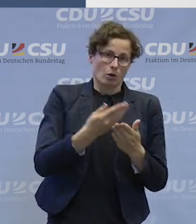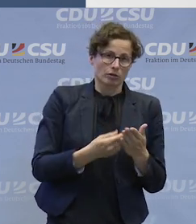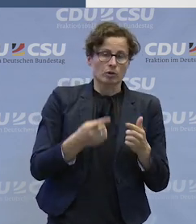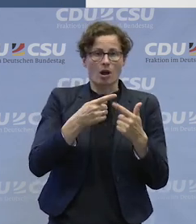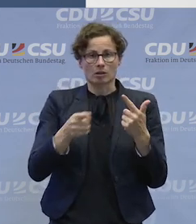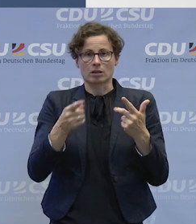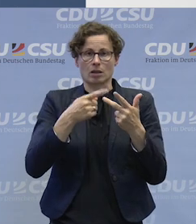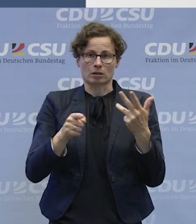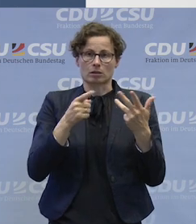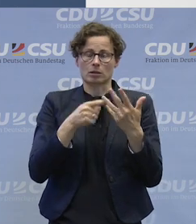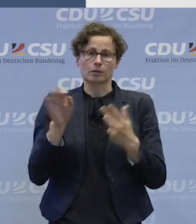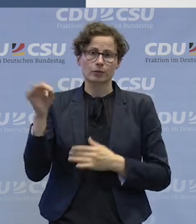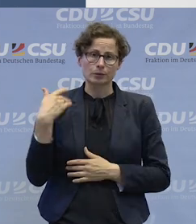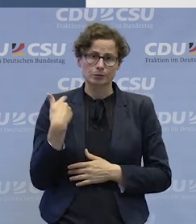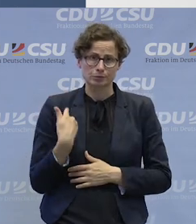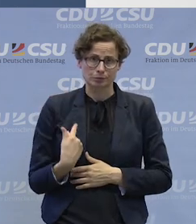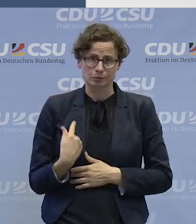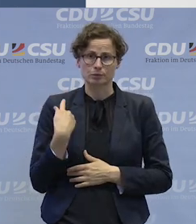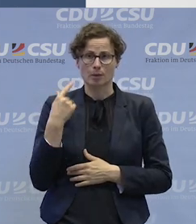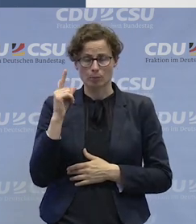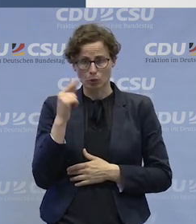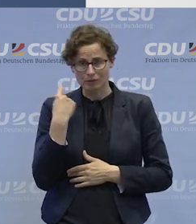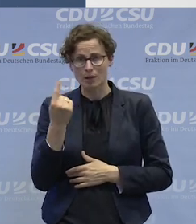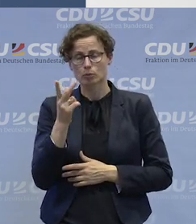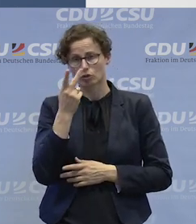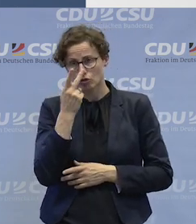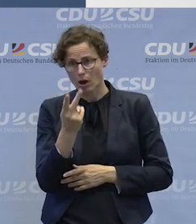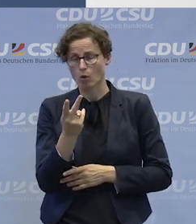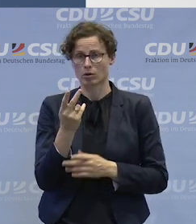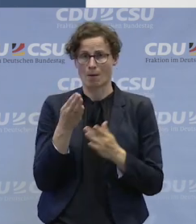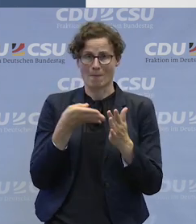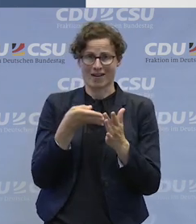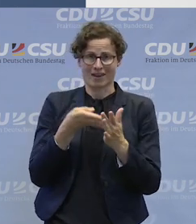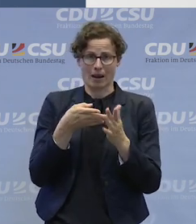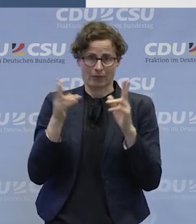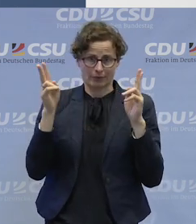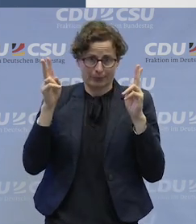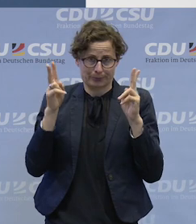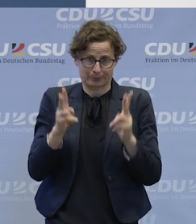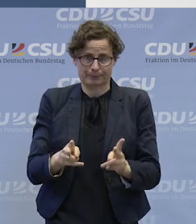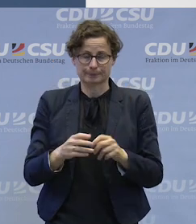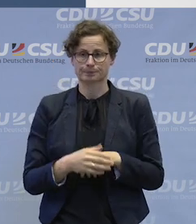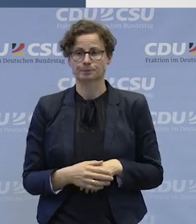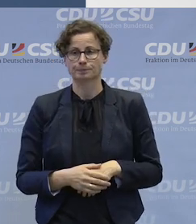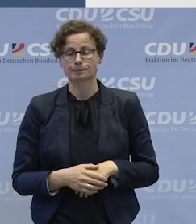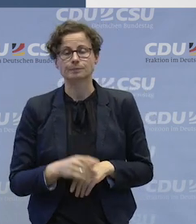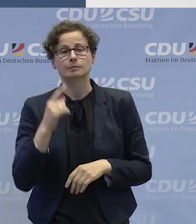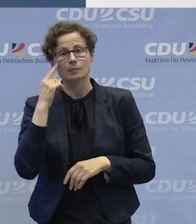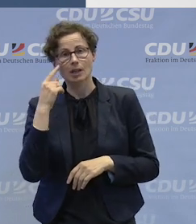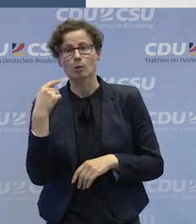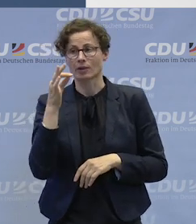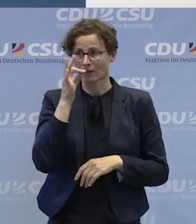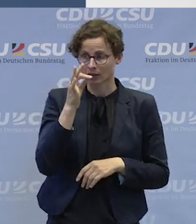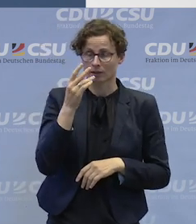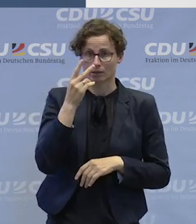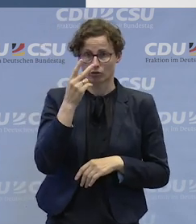uns gelingen, dass wir da irgendwie niederschwelliger werden. Und dann denke ich, ist es auf beiden Seiten einfacher, einen Übergang zu